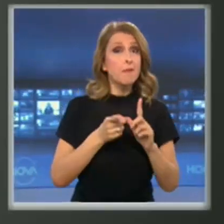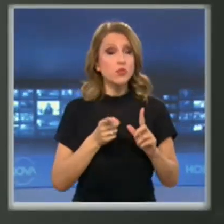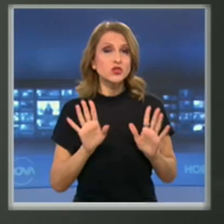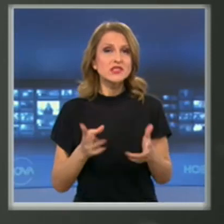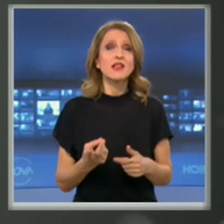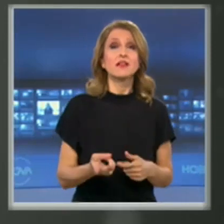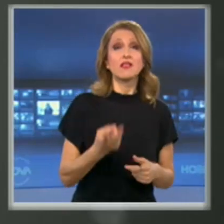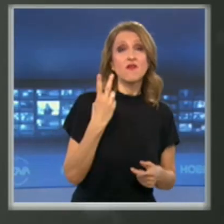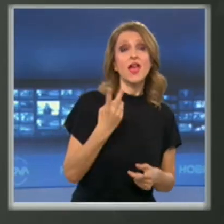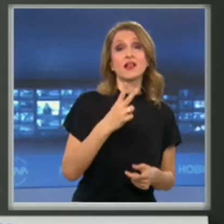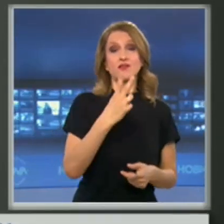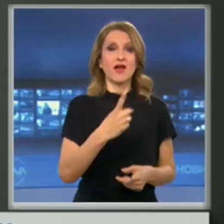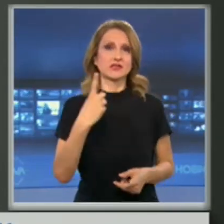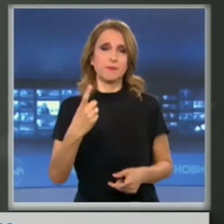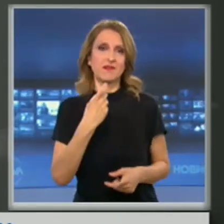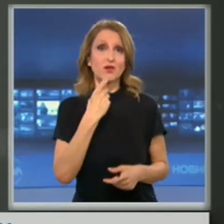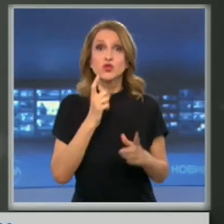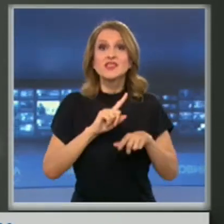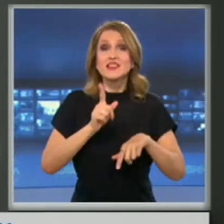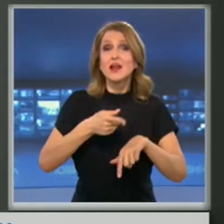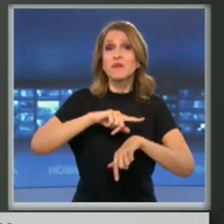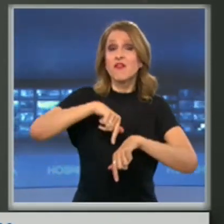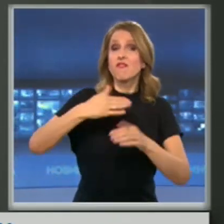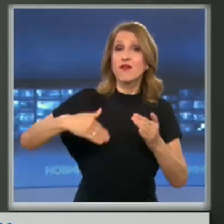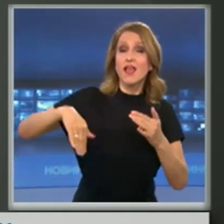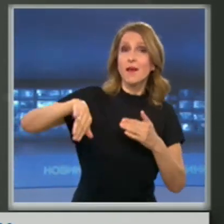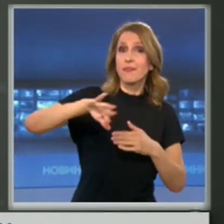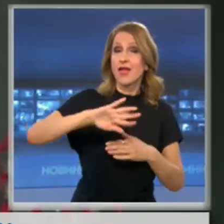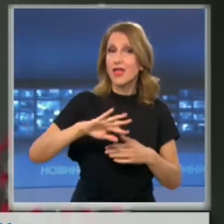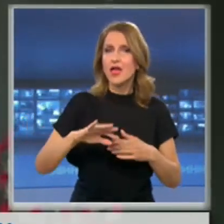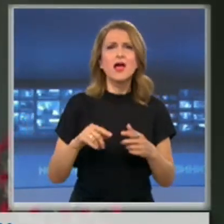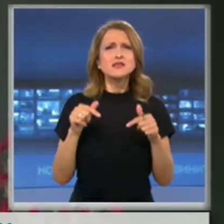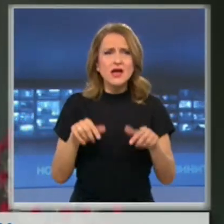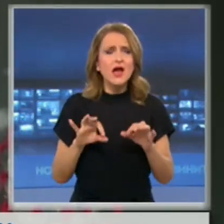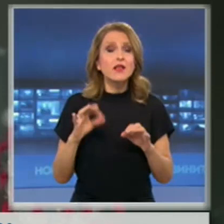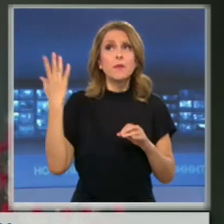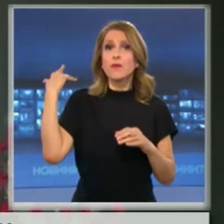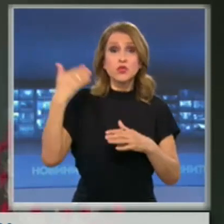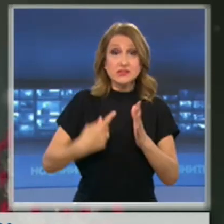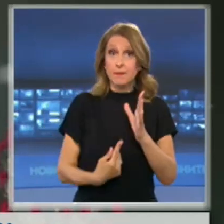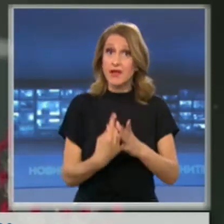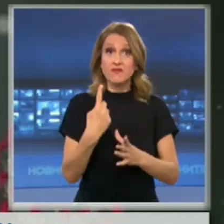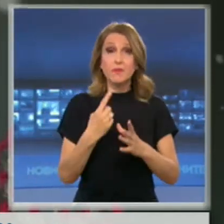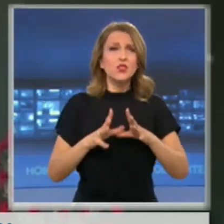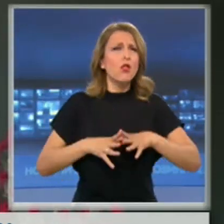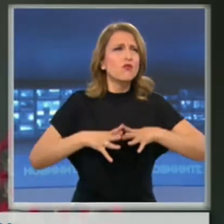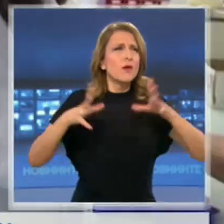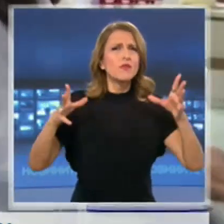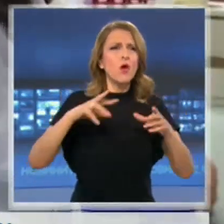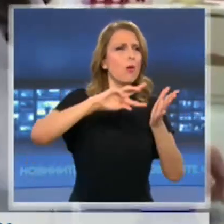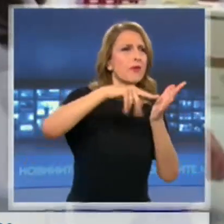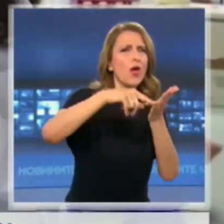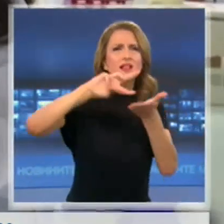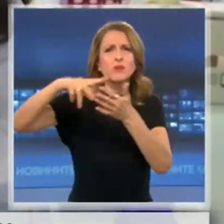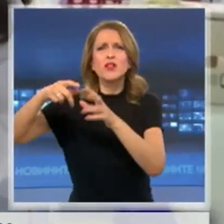Никога до сега изследванията за разработване на вакцина не са били толкова мащабни. В момента се работи понад 100 проекта с